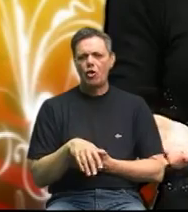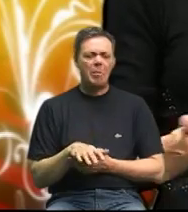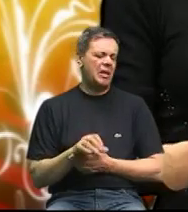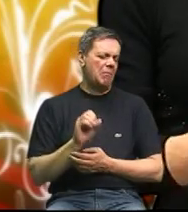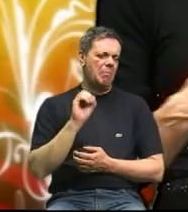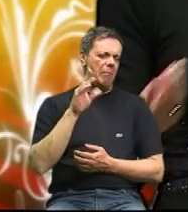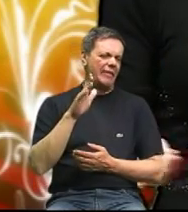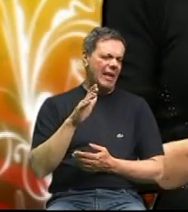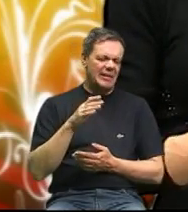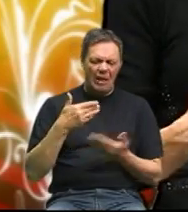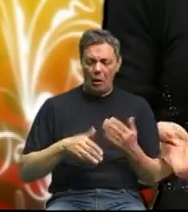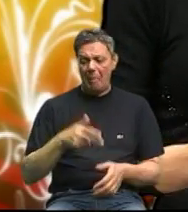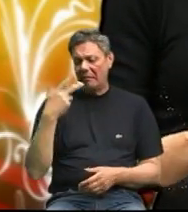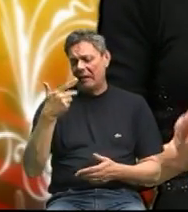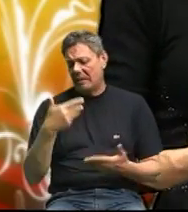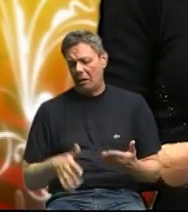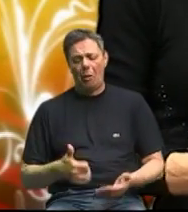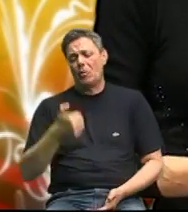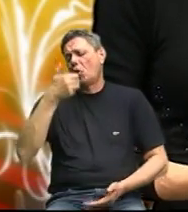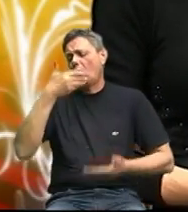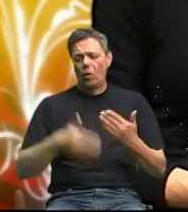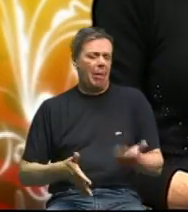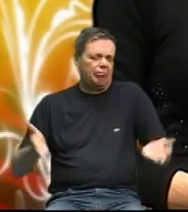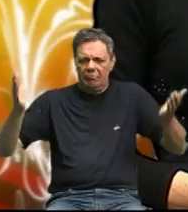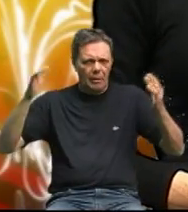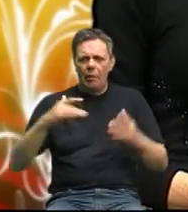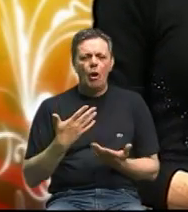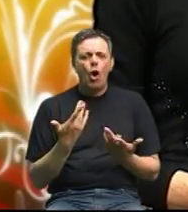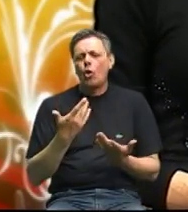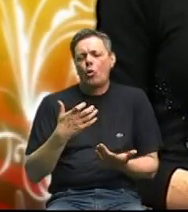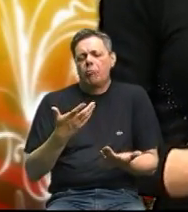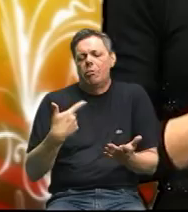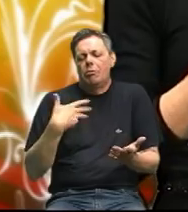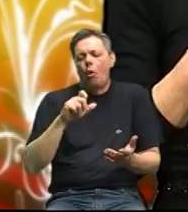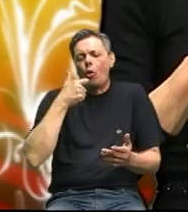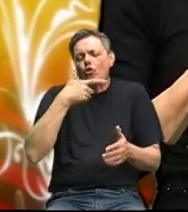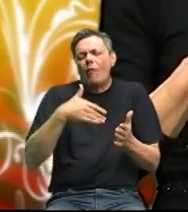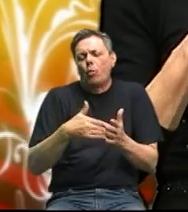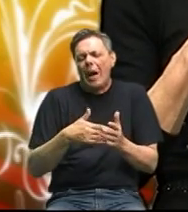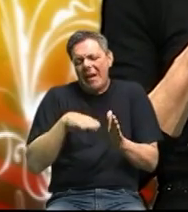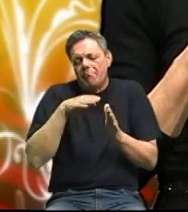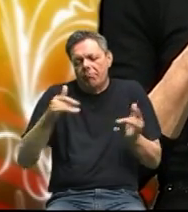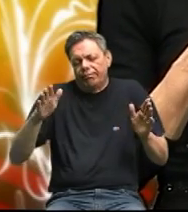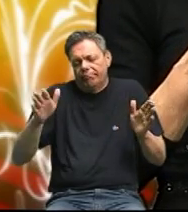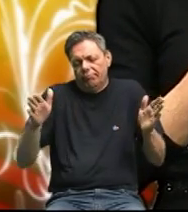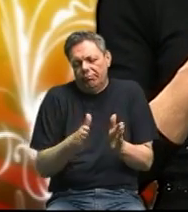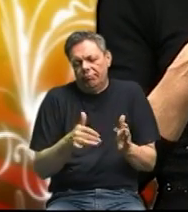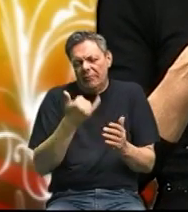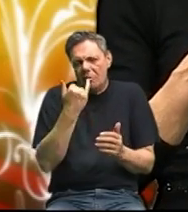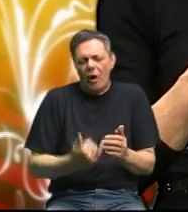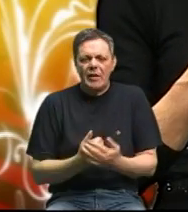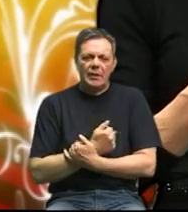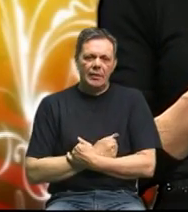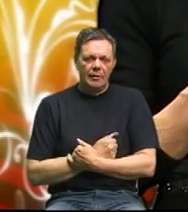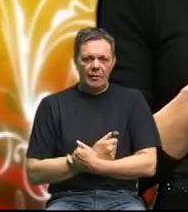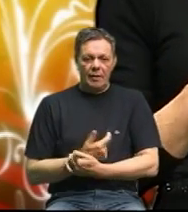kilograma i 30 i 50 i 100 koliko njemu treba a još ja sam